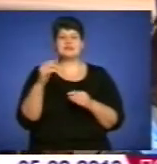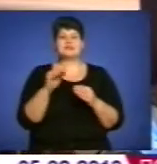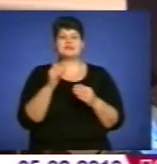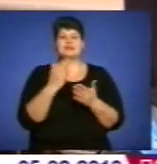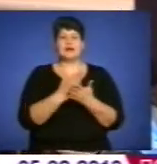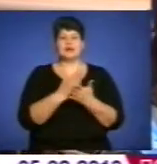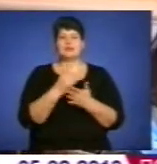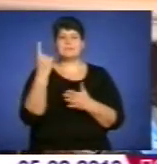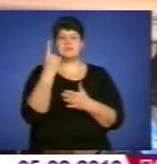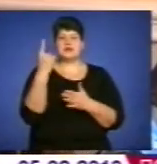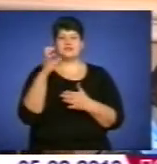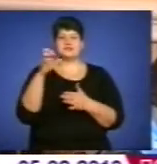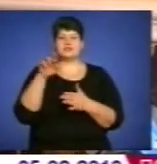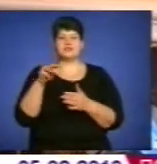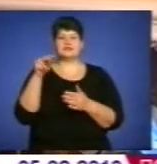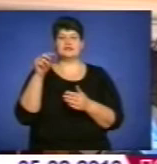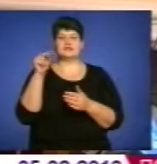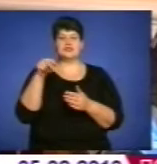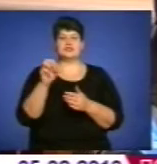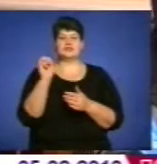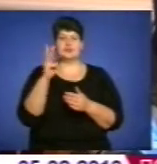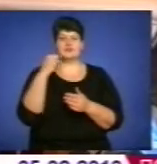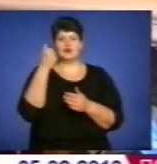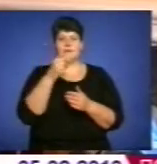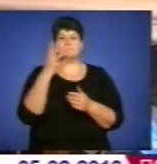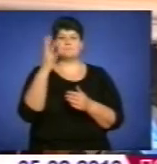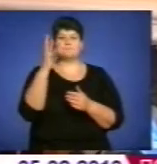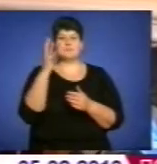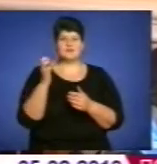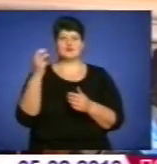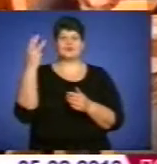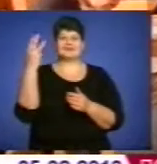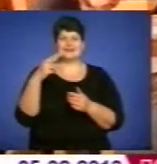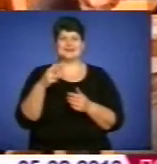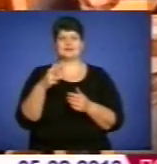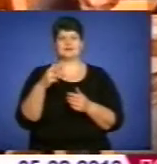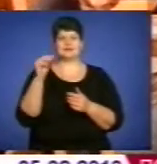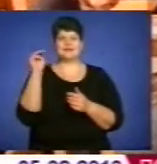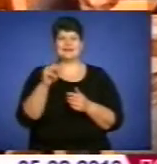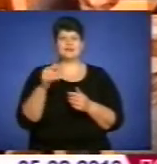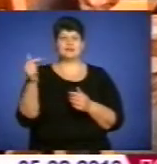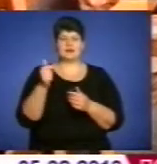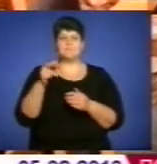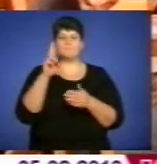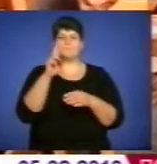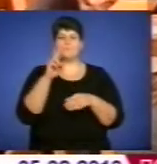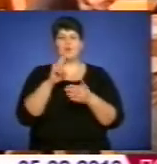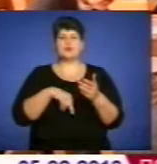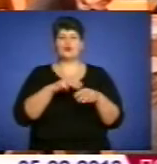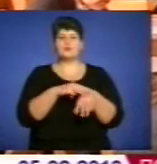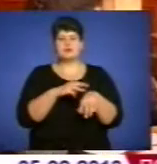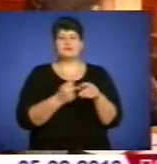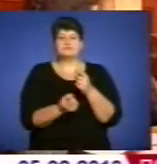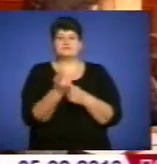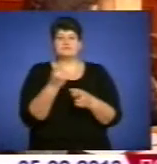стічня 2013 року вже становить 573,5 тисяч гривень. Податкова міліція викриває резонансні факти,